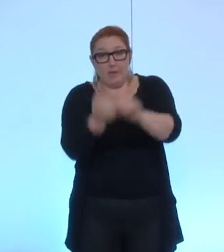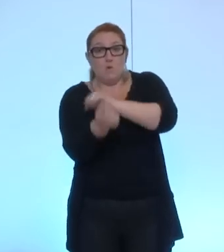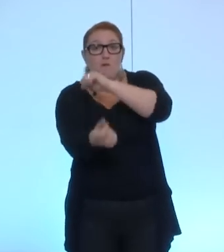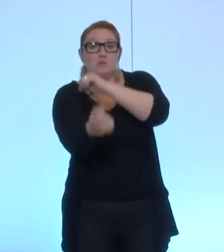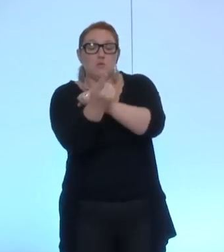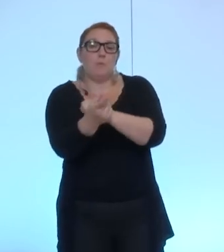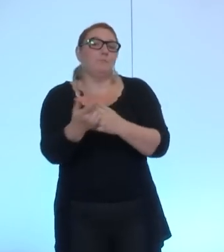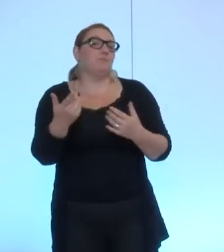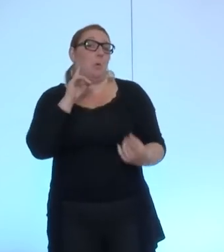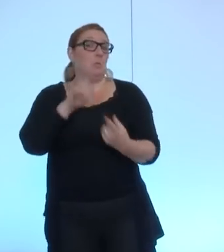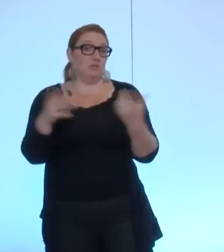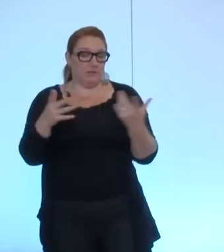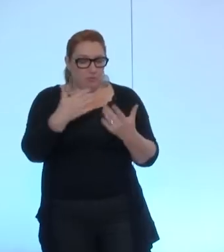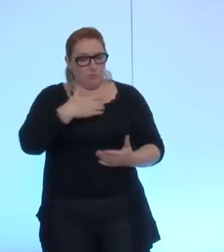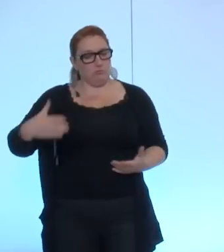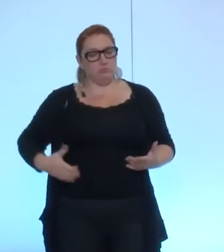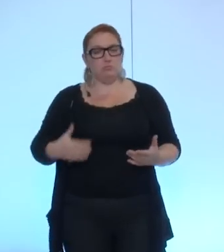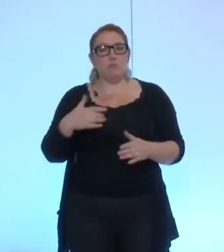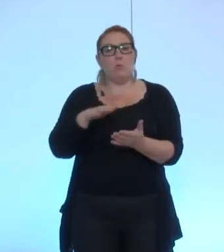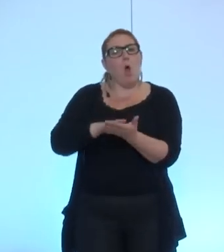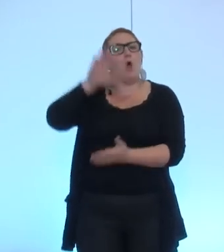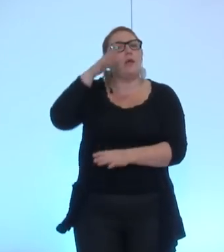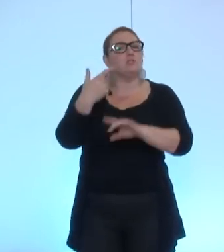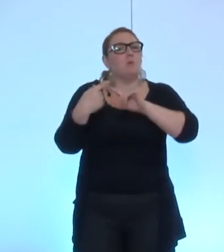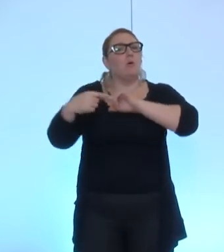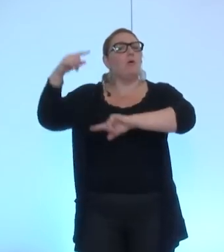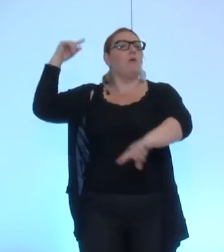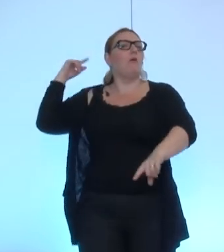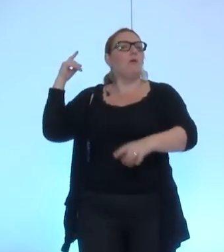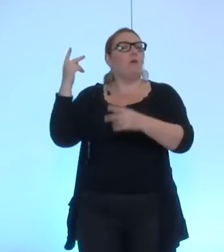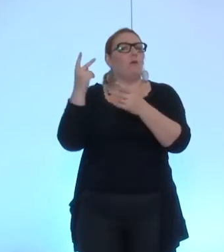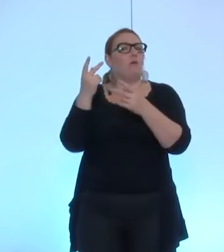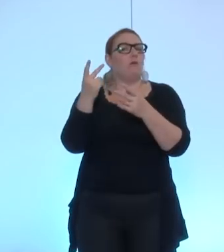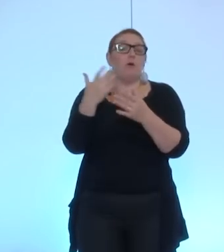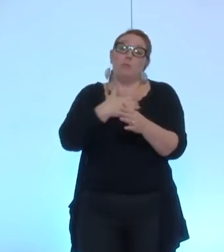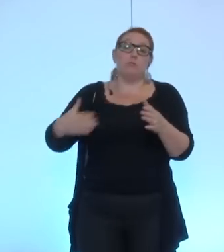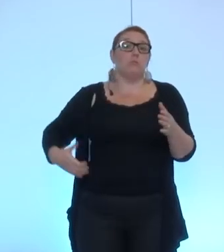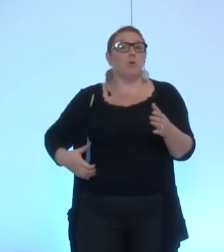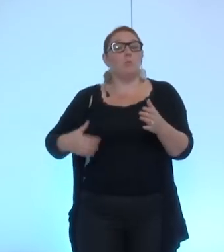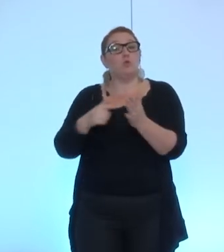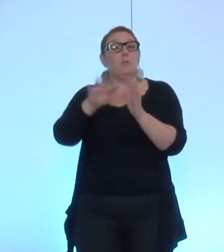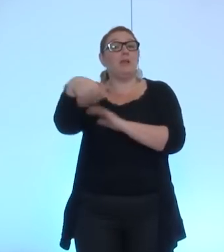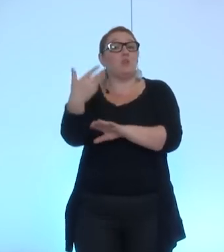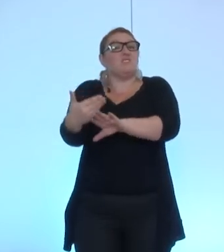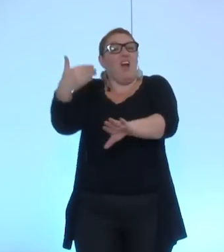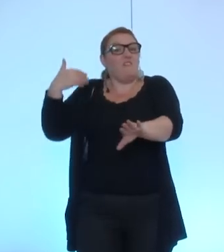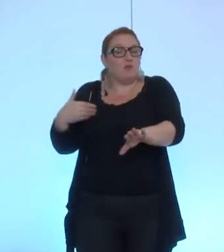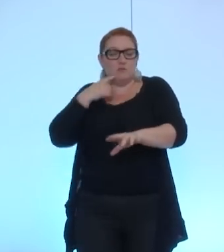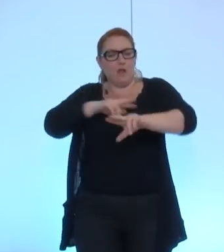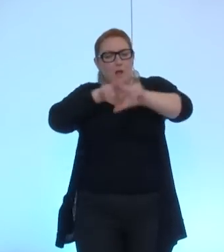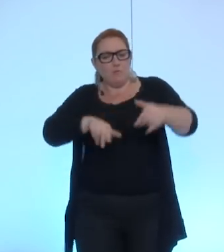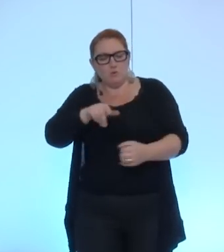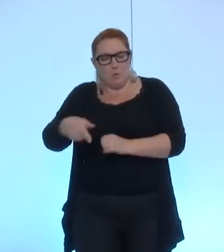que la municipalité honorera les engagements qui sont pris par la ville avant 2014, c'est-dire la Convention d'aide à l